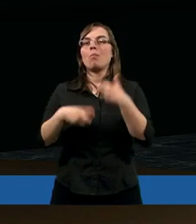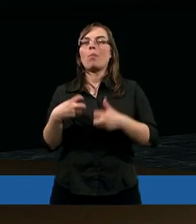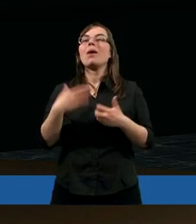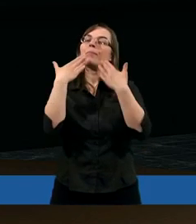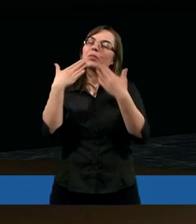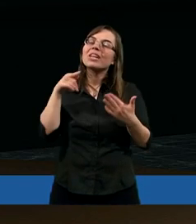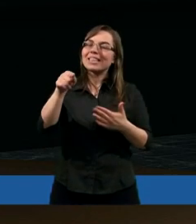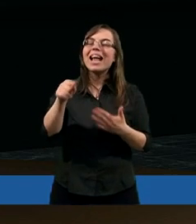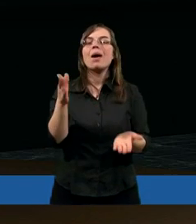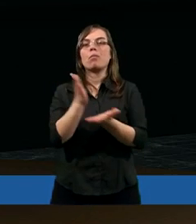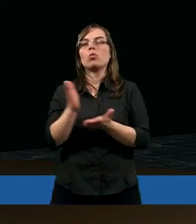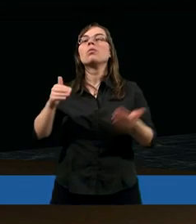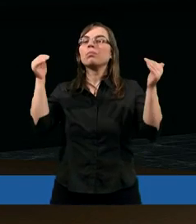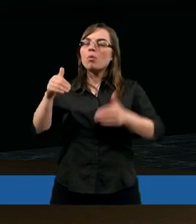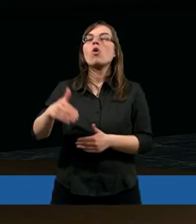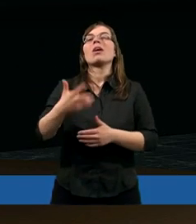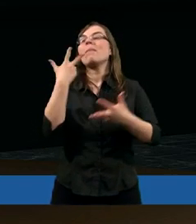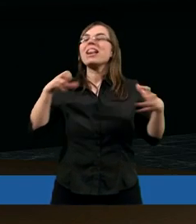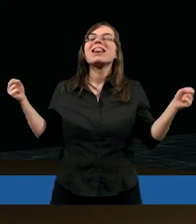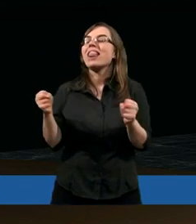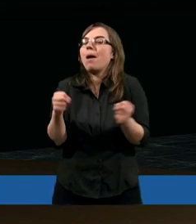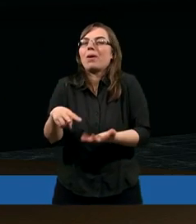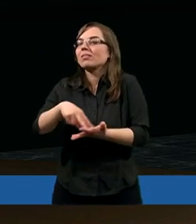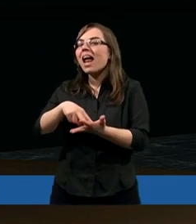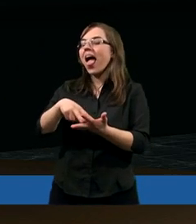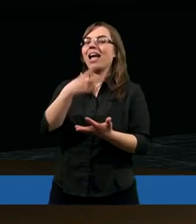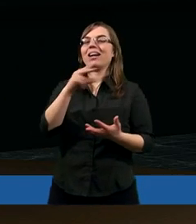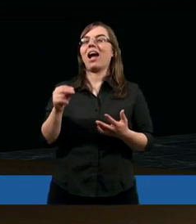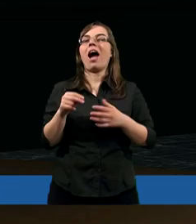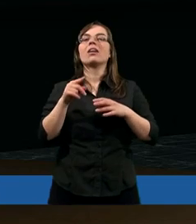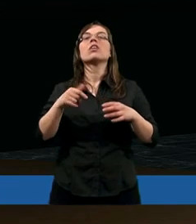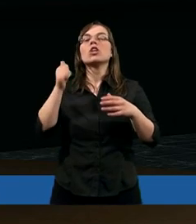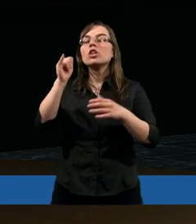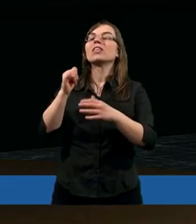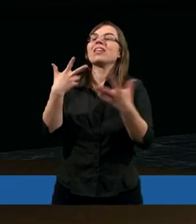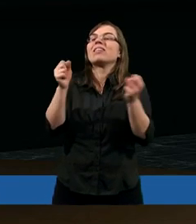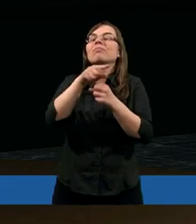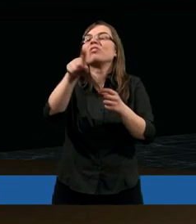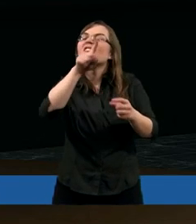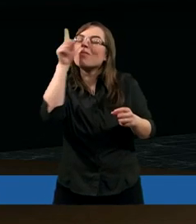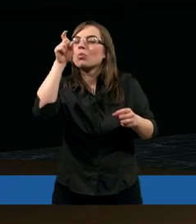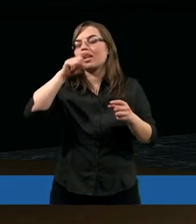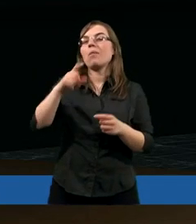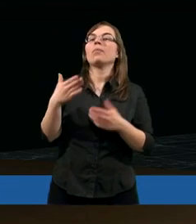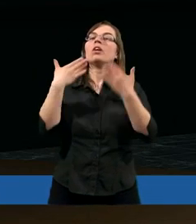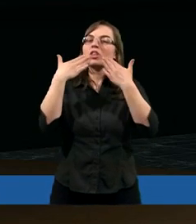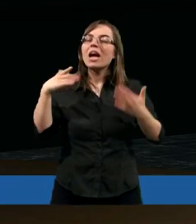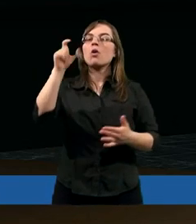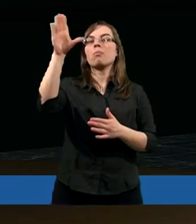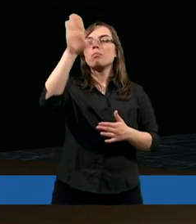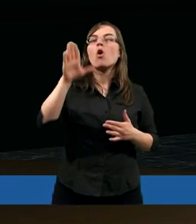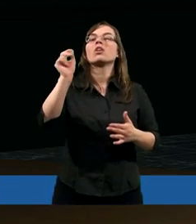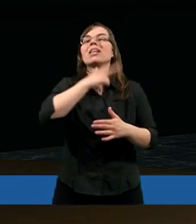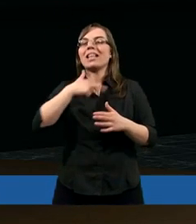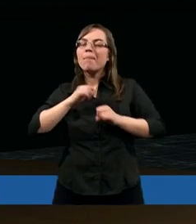bo tylko dzięki temu możemy się nie dać upolować przez smoka. Dziękujemy Ci